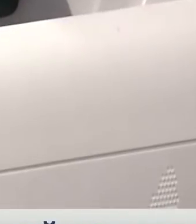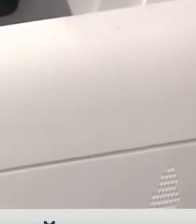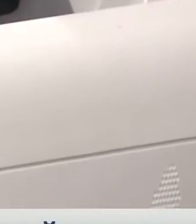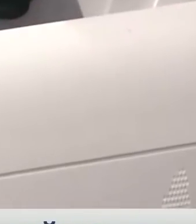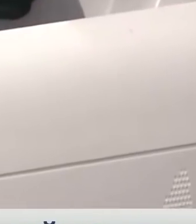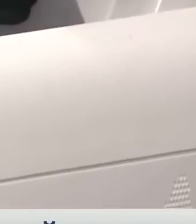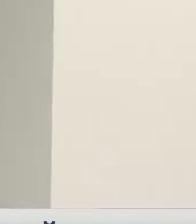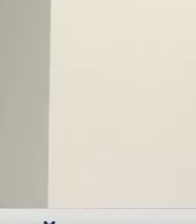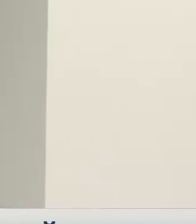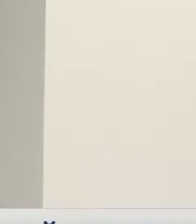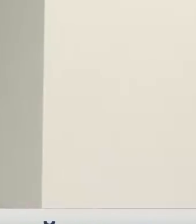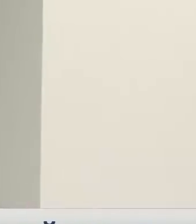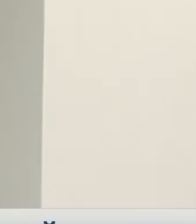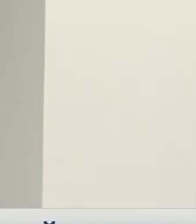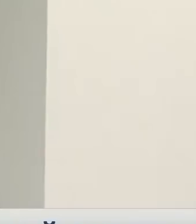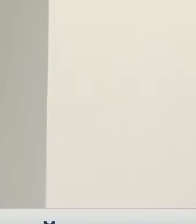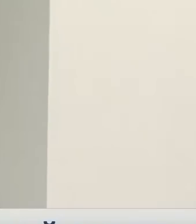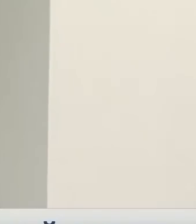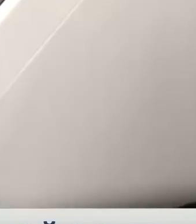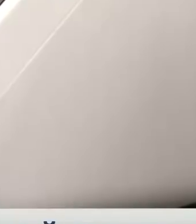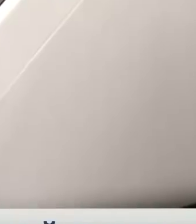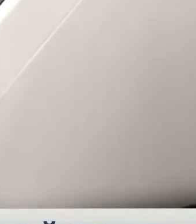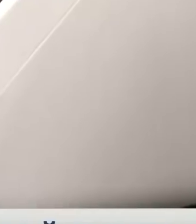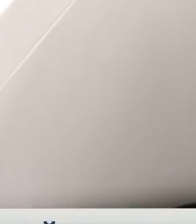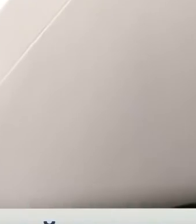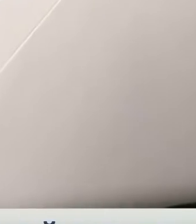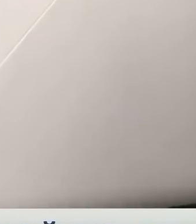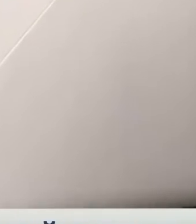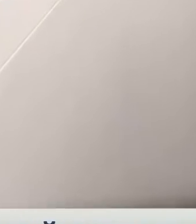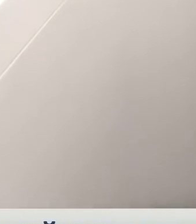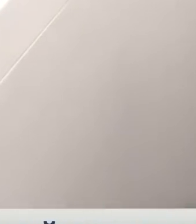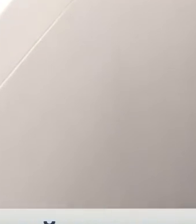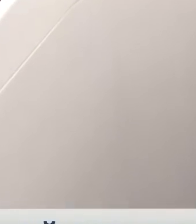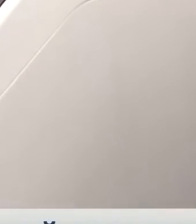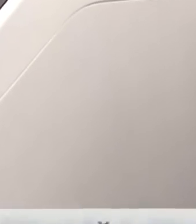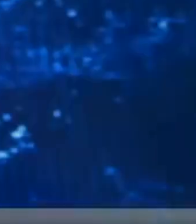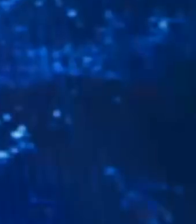пандемии инфекция подтвердилась у более чем 240 тысяч казахстанцев.